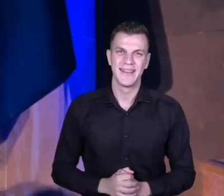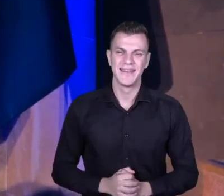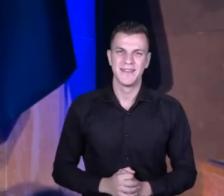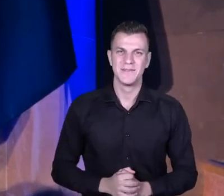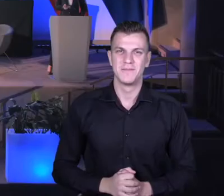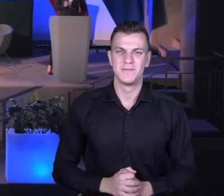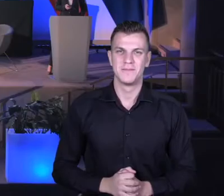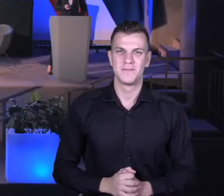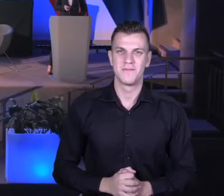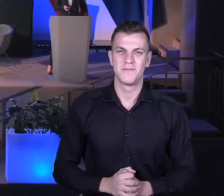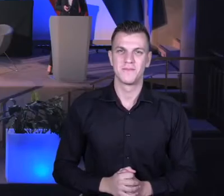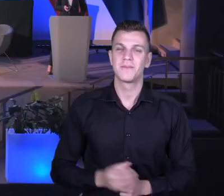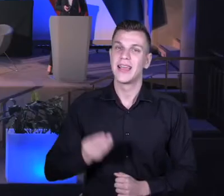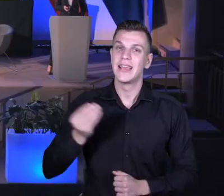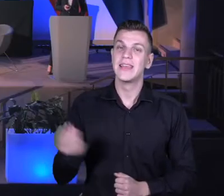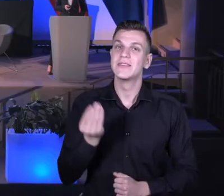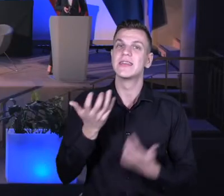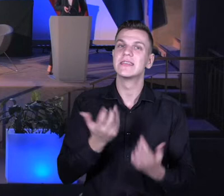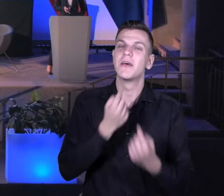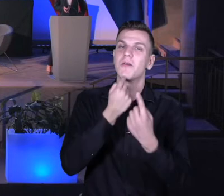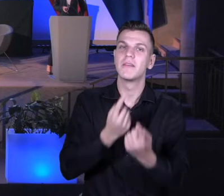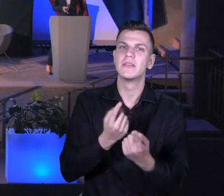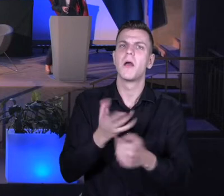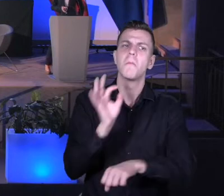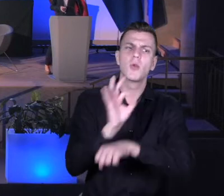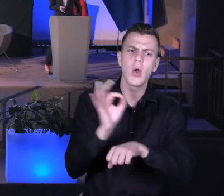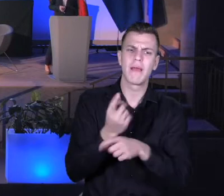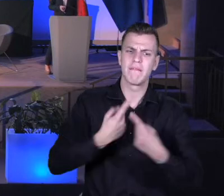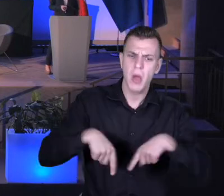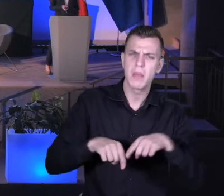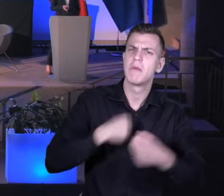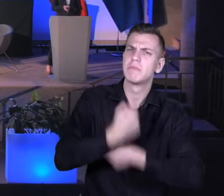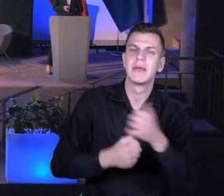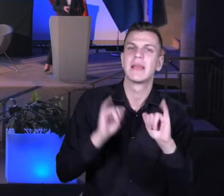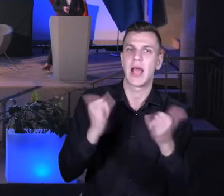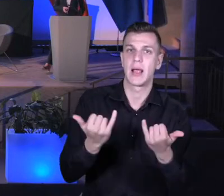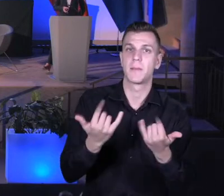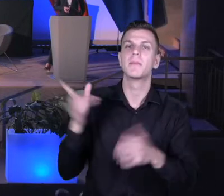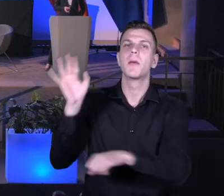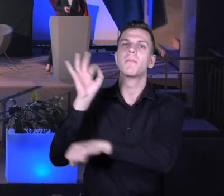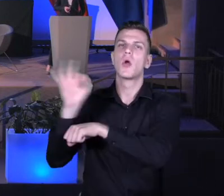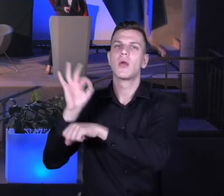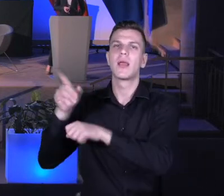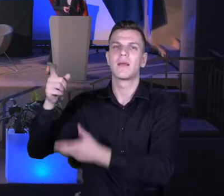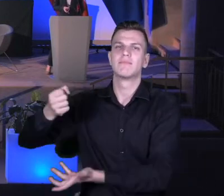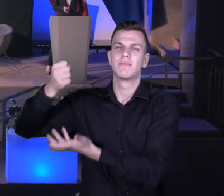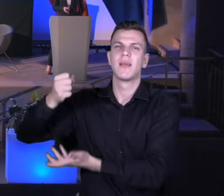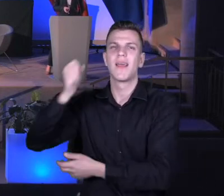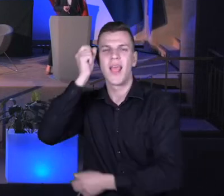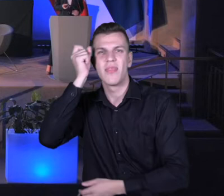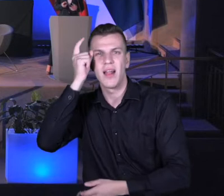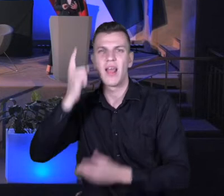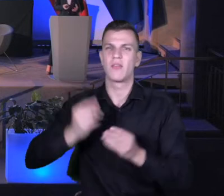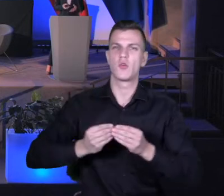Chciałam jeszcze powiedzieć o tym, jak był realizowany projekt. Projekt był finansowany z programu operacyjnego Inteligentny Rozwój,